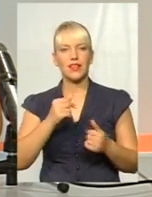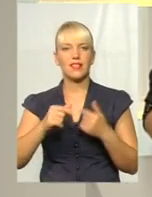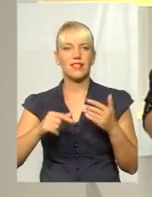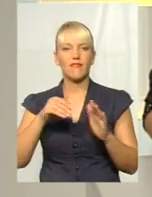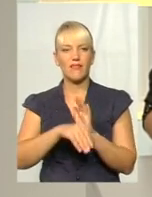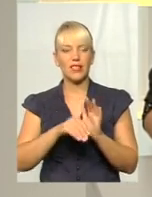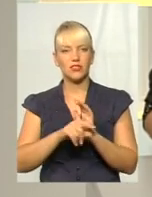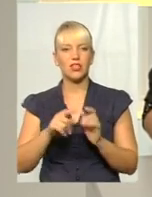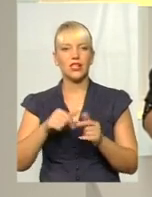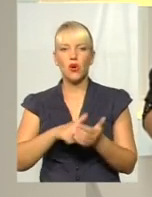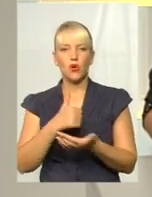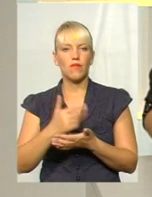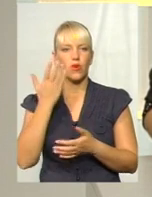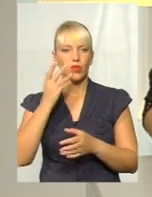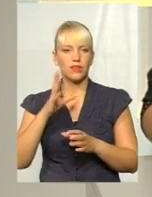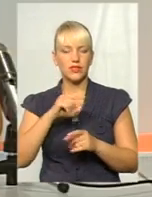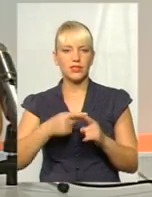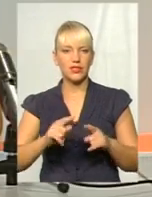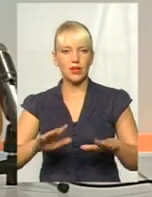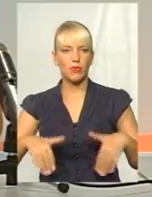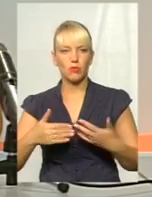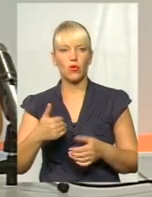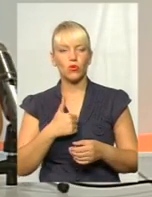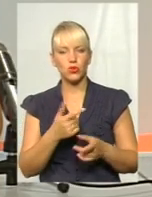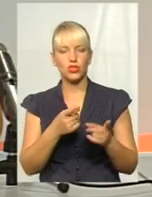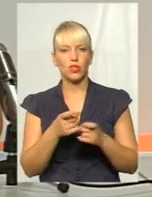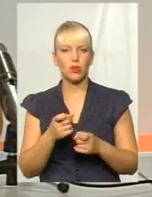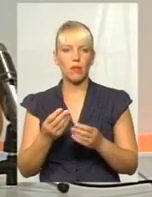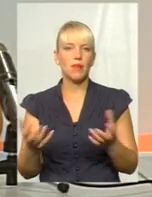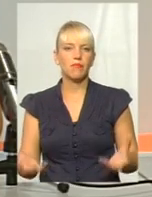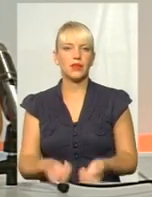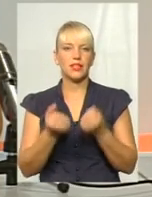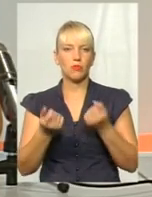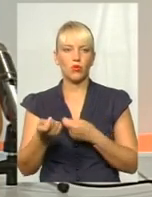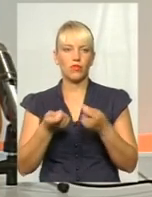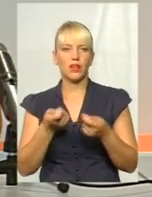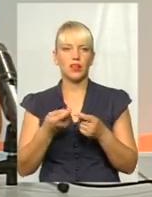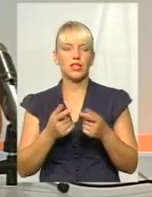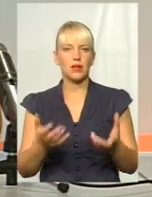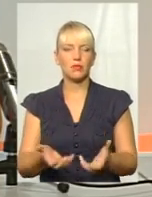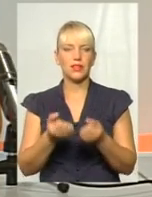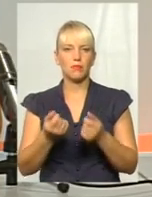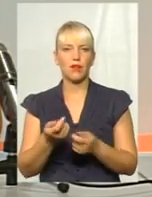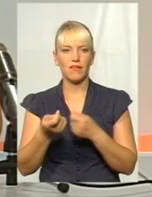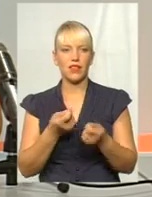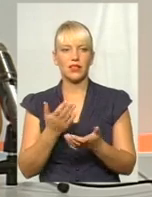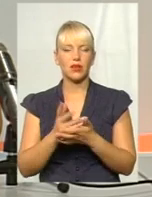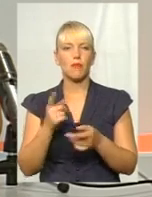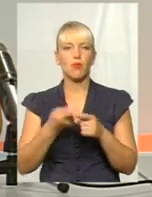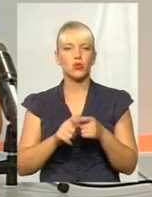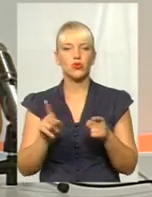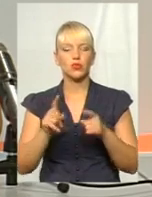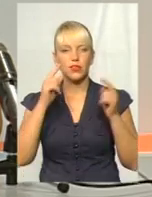все це йому вже запропонуєш, він хоче заручитися підтримкою влади. І тут підтримка влади є. Про що свідчих, нещодавно